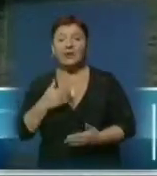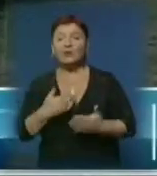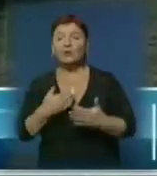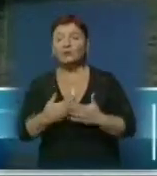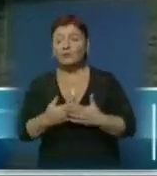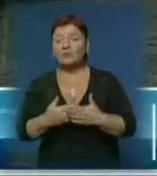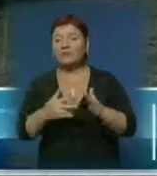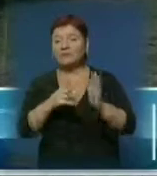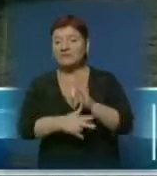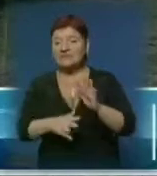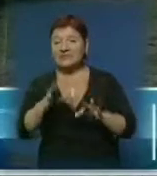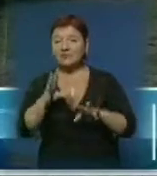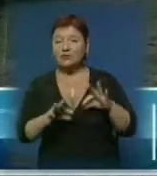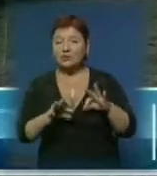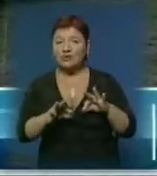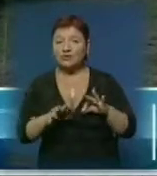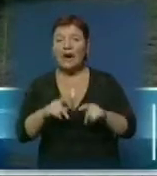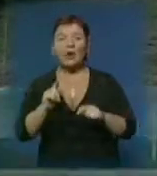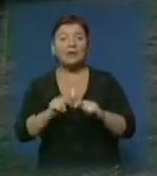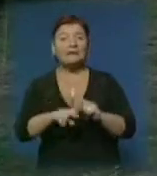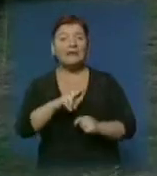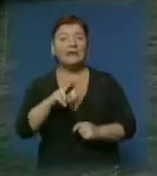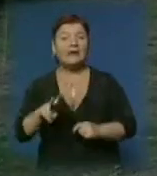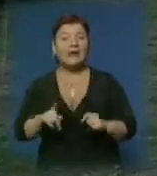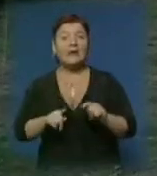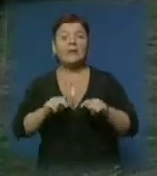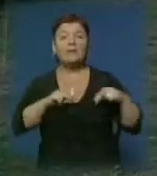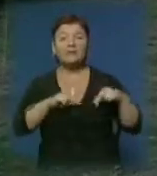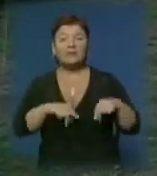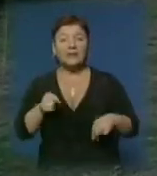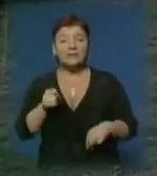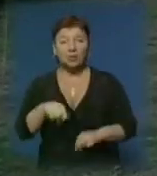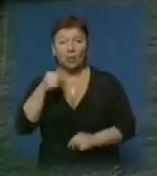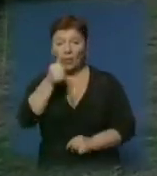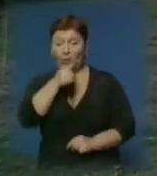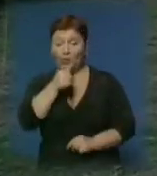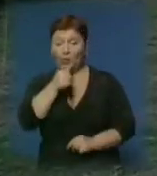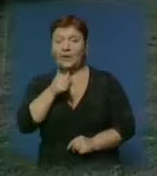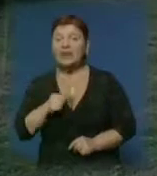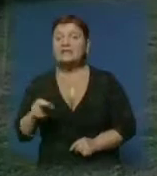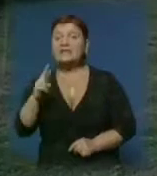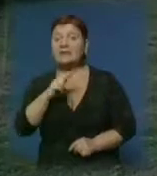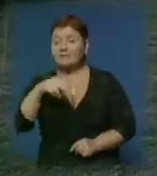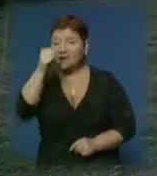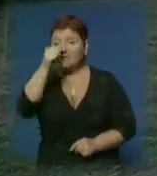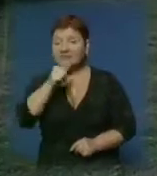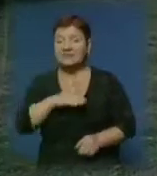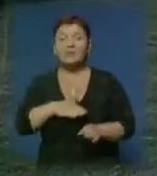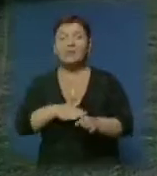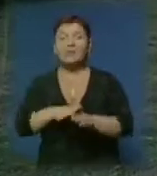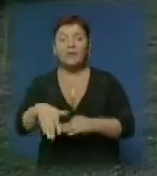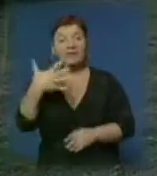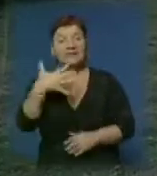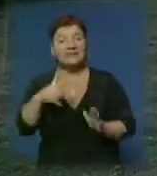80%. А комісія, яка працювала на початку цього року, за січень місяць була наповнювана з цього